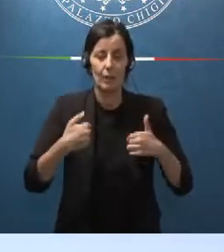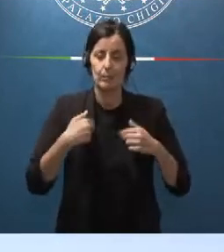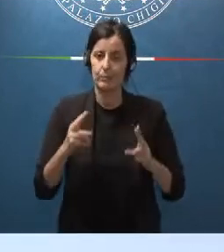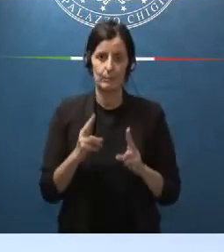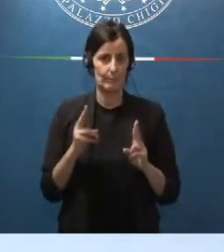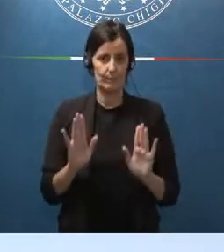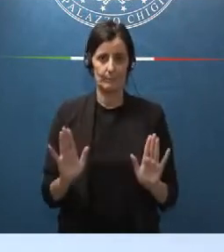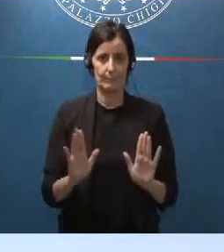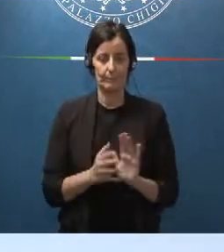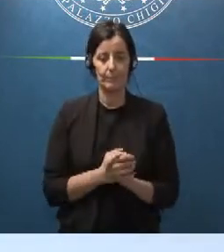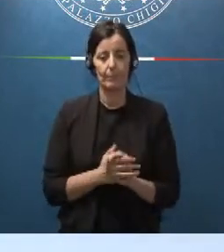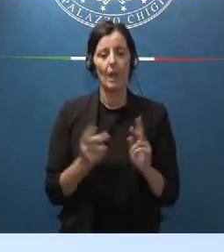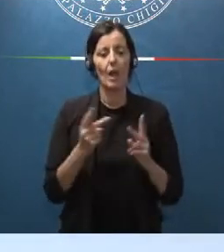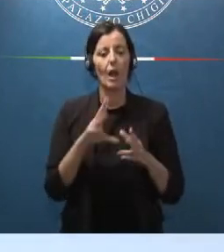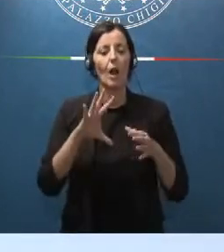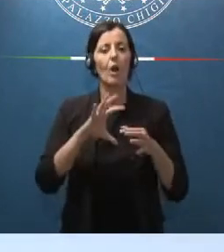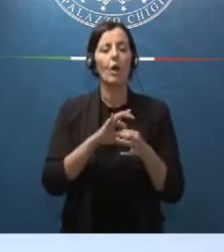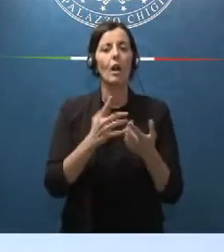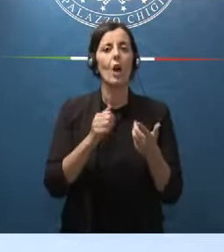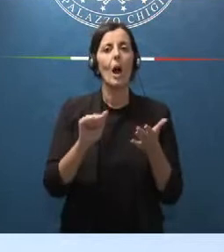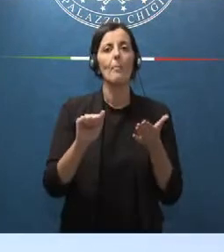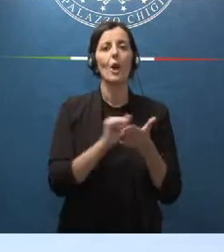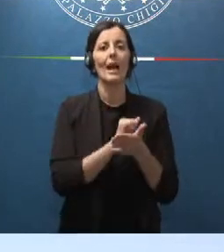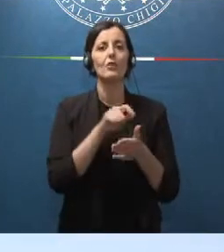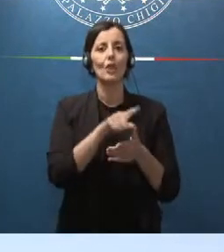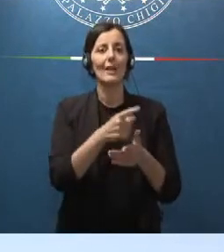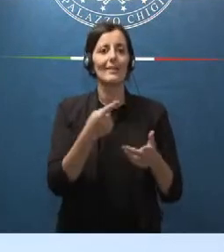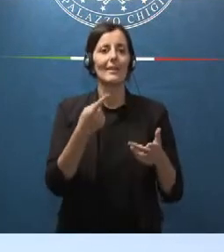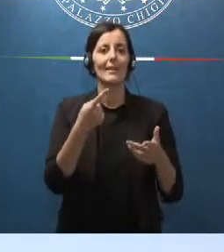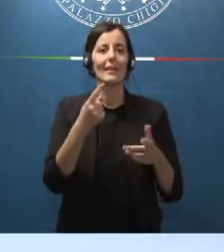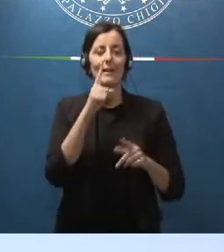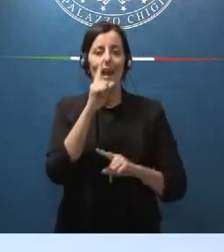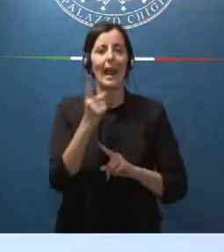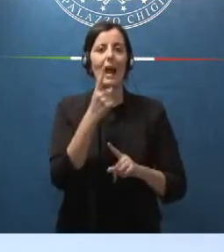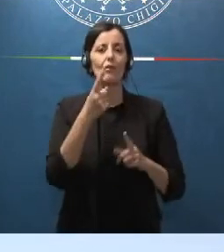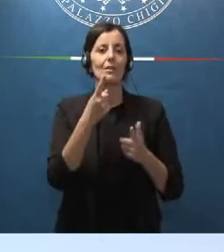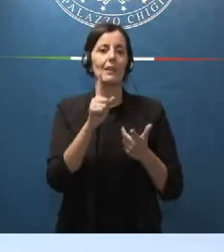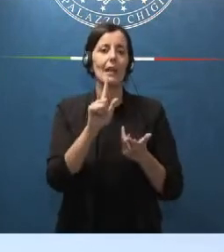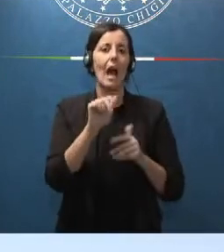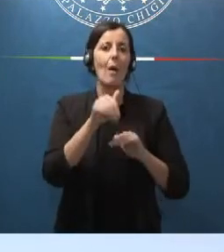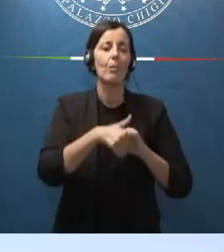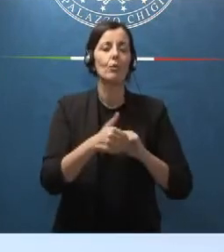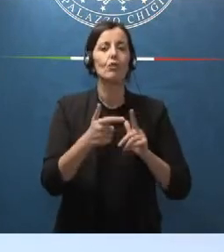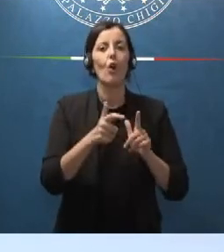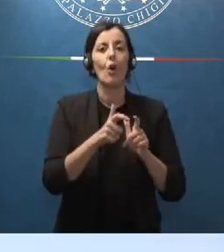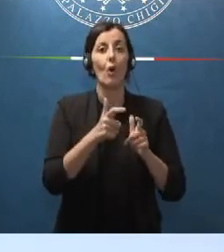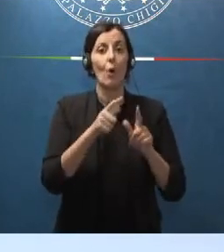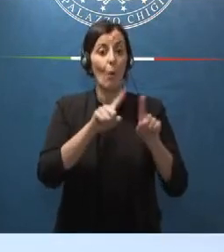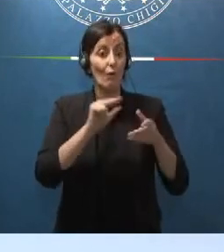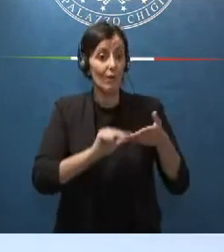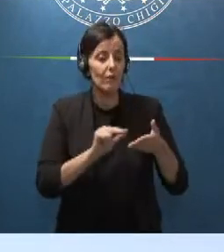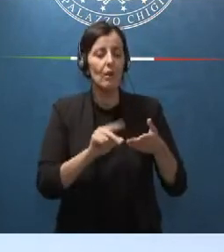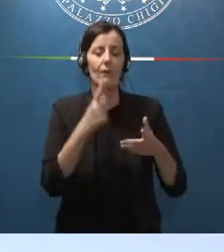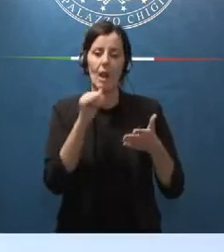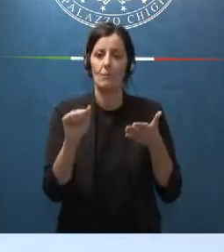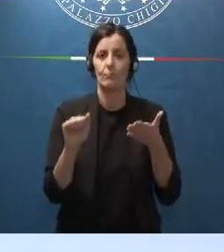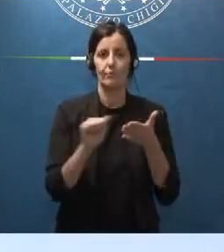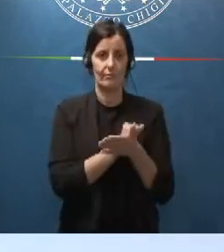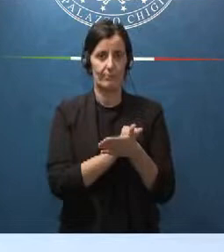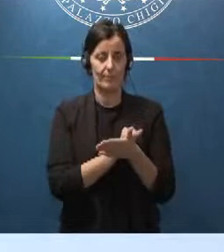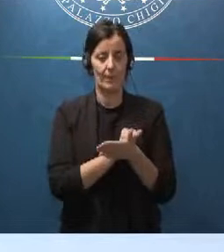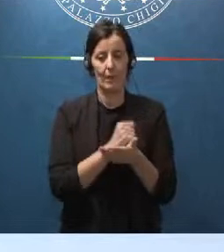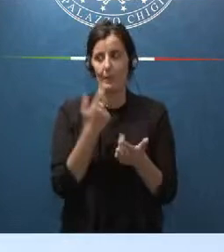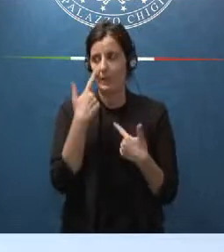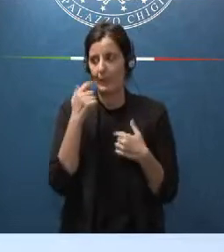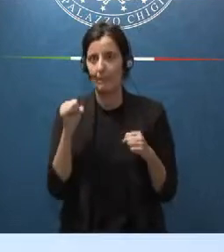Riguarda l'abrogazione del reato di abuso di ufficio. Viene abrogato e quindi elimina la cosiddetta